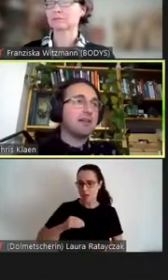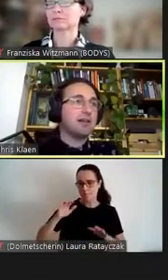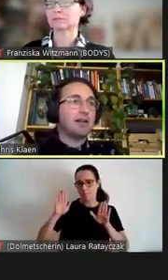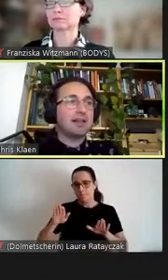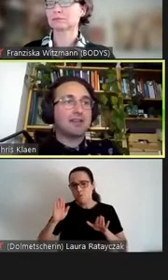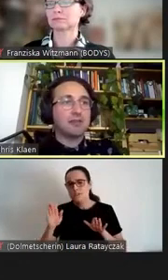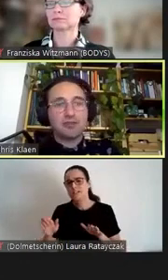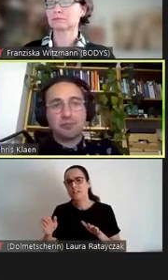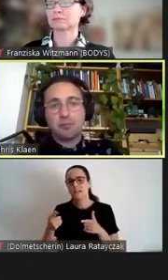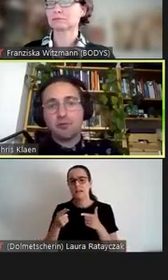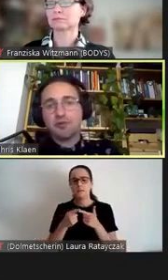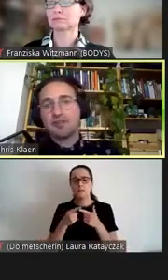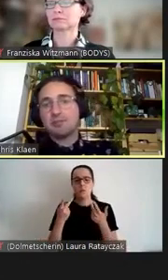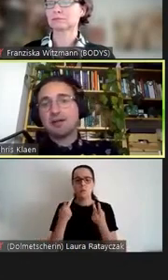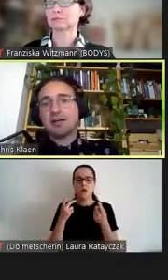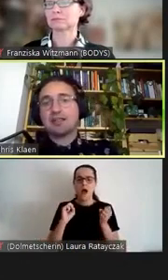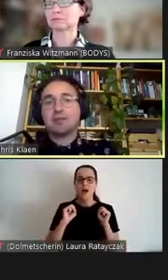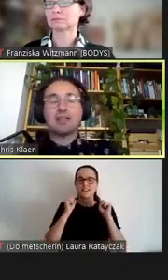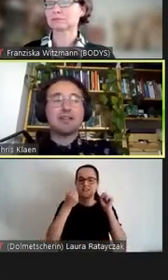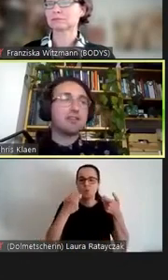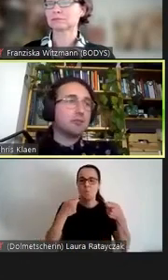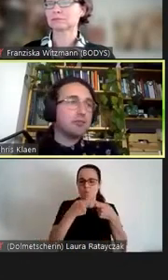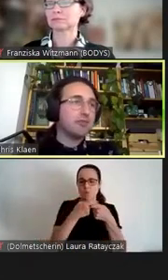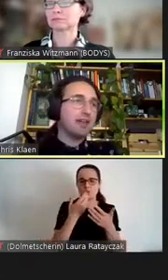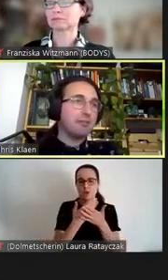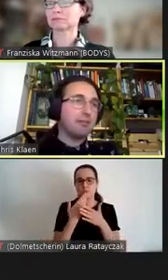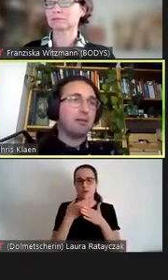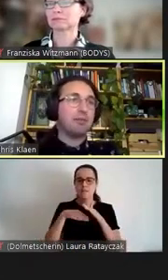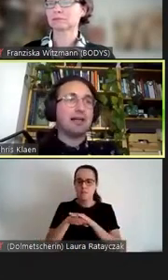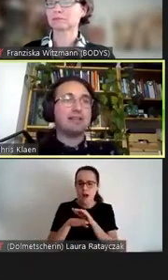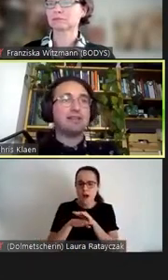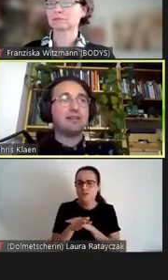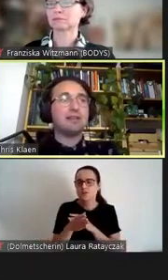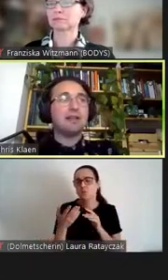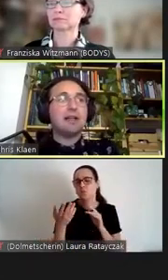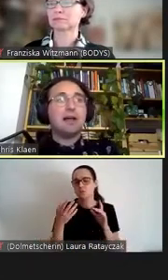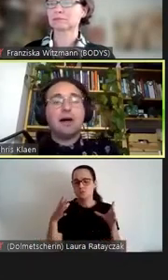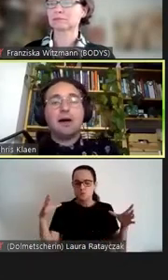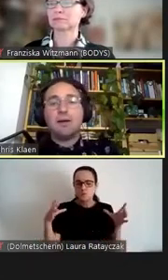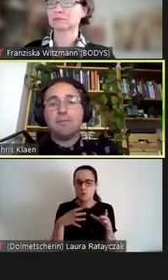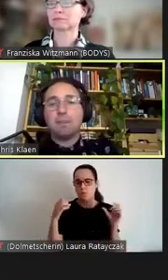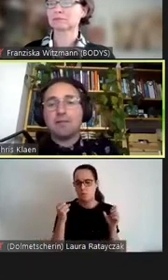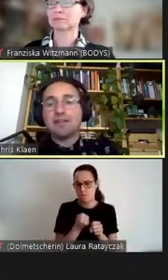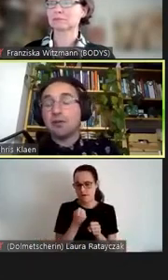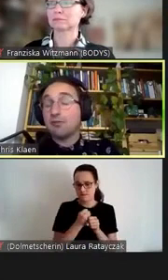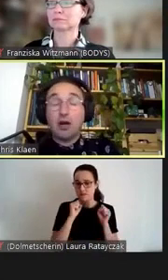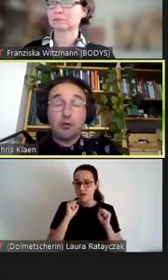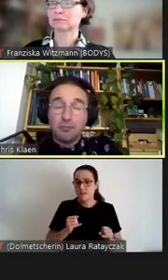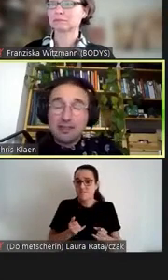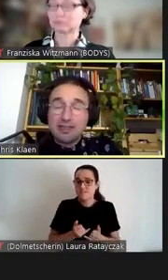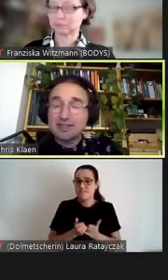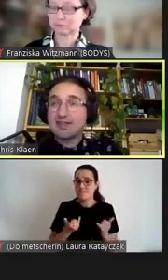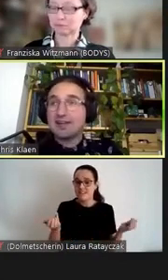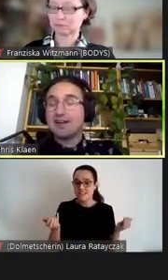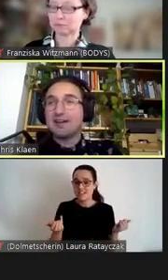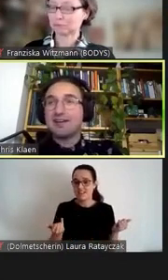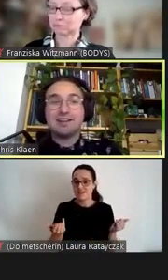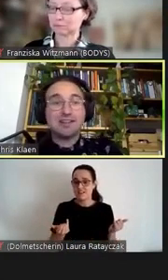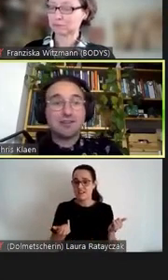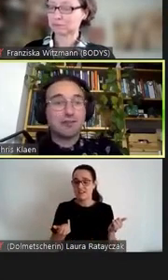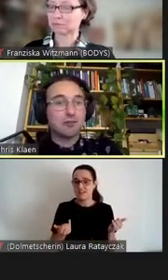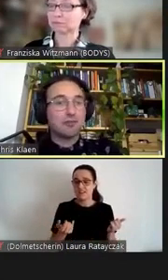aber auch mit Aktionsbündnissen im Bereich Migration zusammenarbeiten, wie können wir auch mit